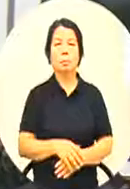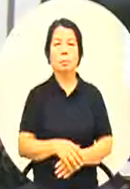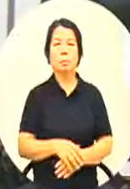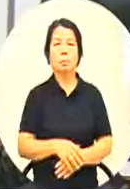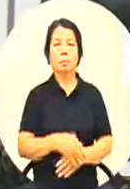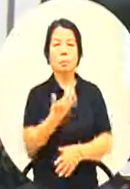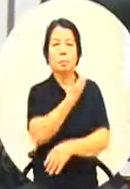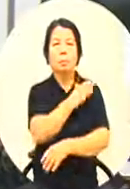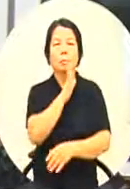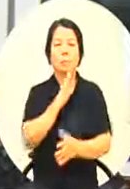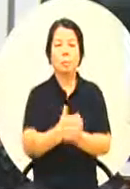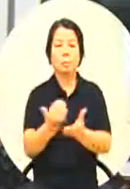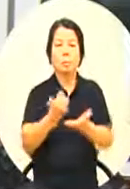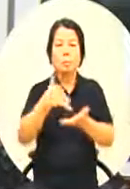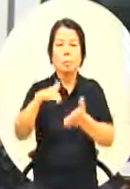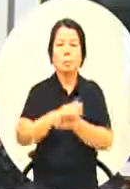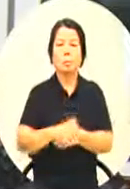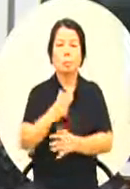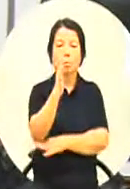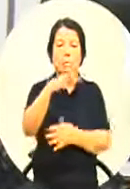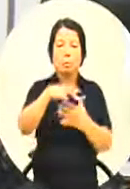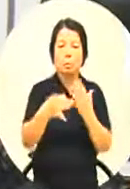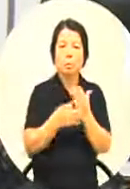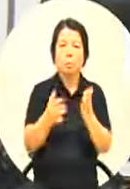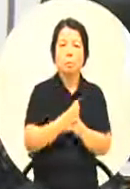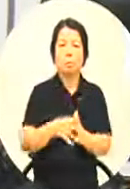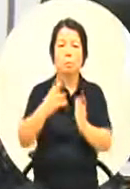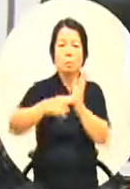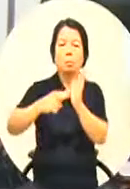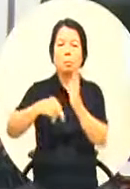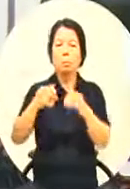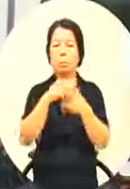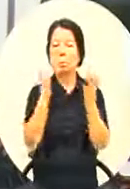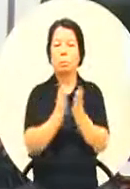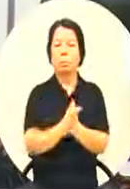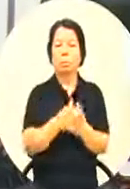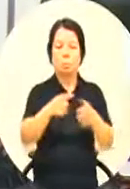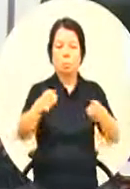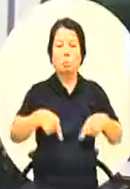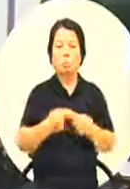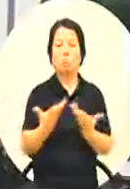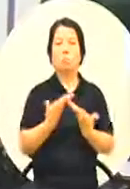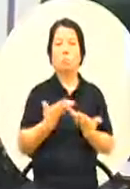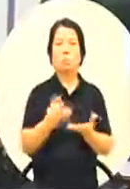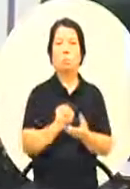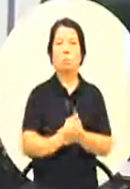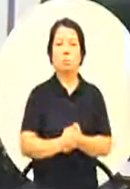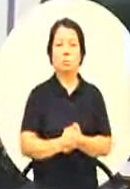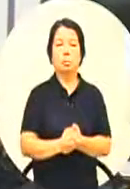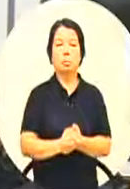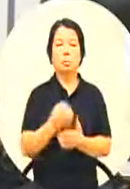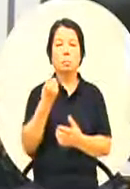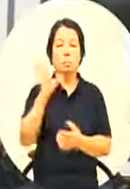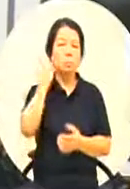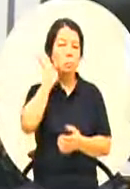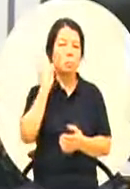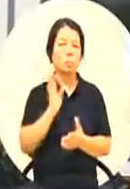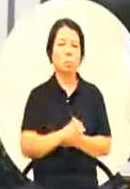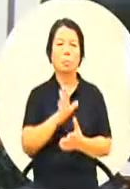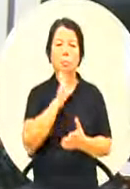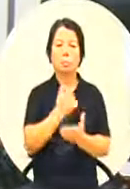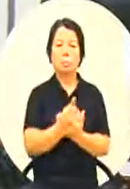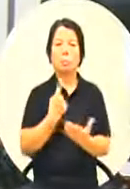不管是预算政策背景说明什么都没有一张纸什么都没有新闻局是自觉这个政策之外的吗